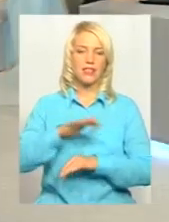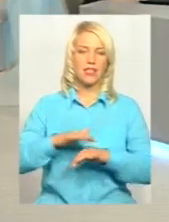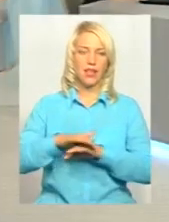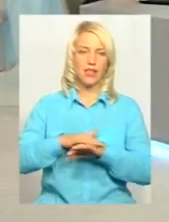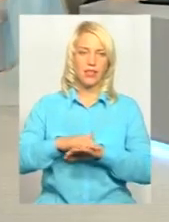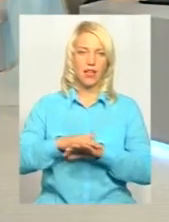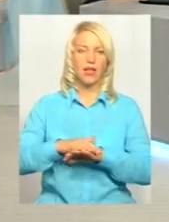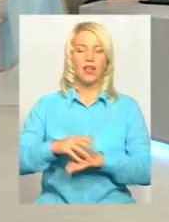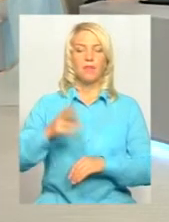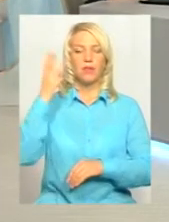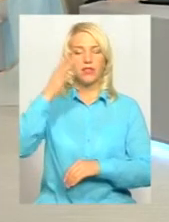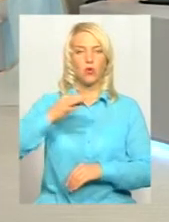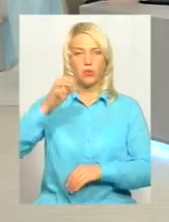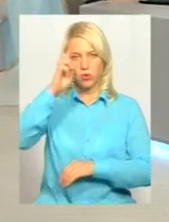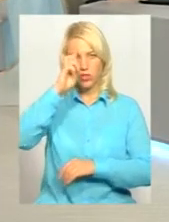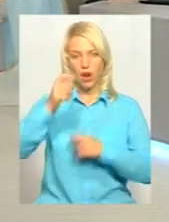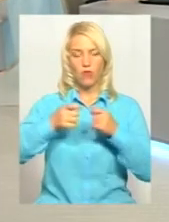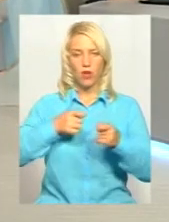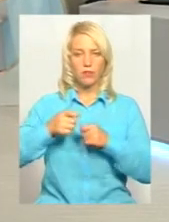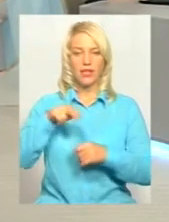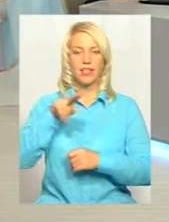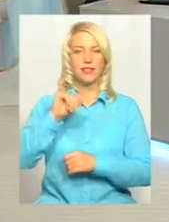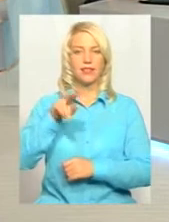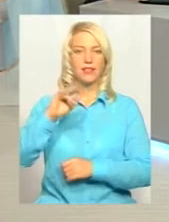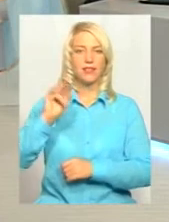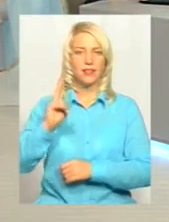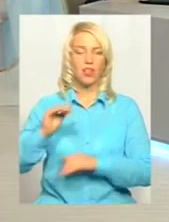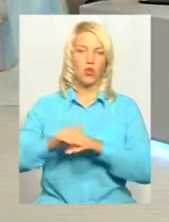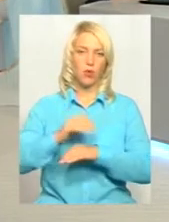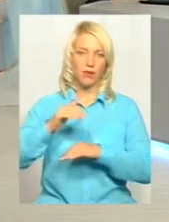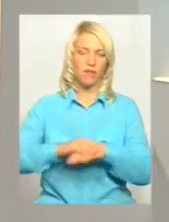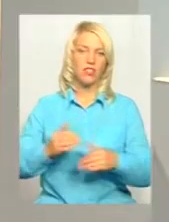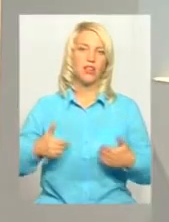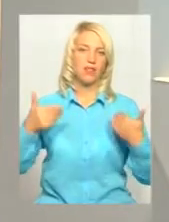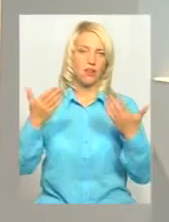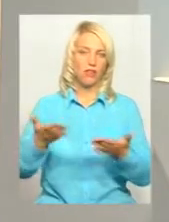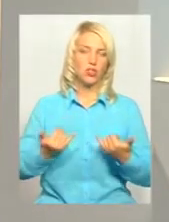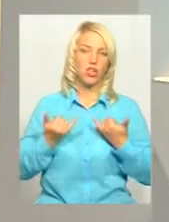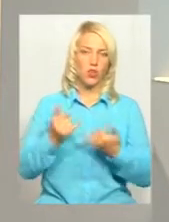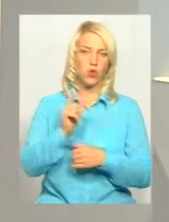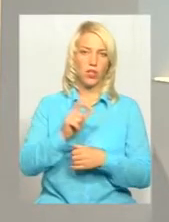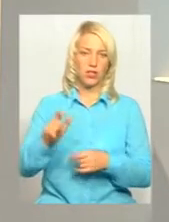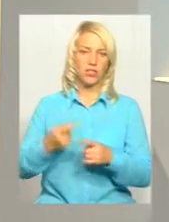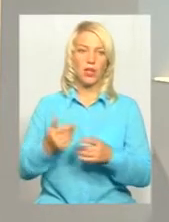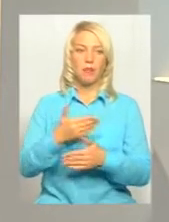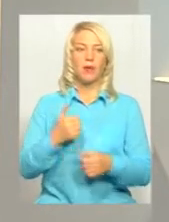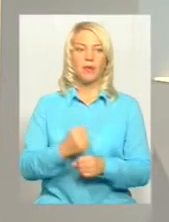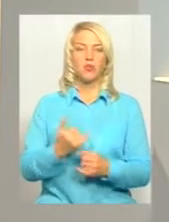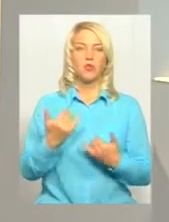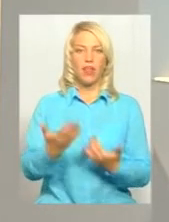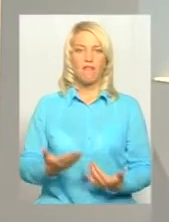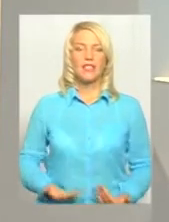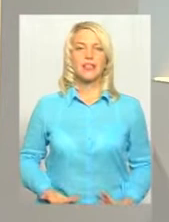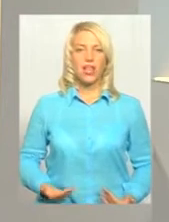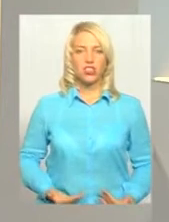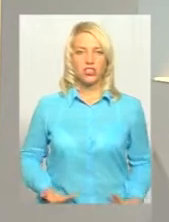державної адміністрації Миколою Дідико. Добрий вечір. Добрий вечір. Вітаємо вас, шановні глядачі. Працюємо для вас наживо. У студії